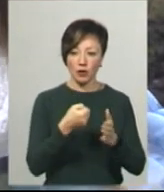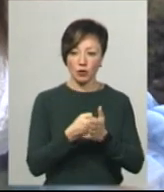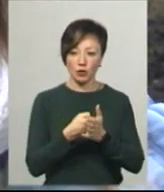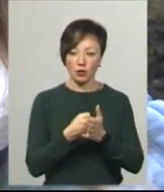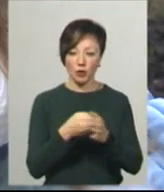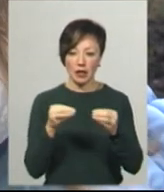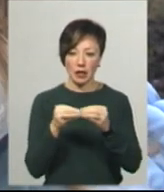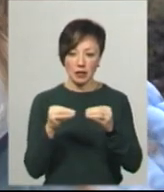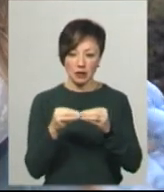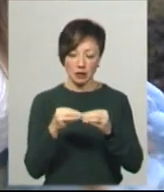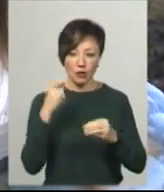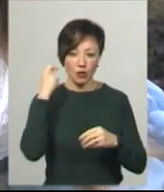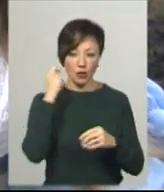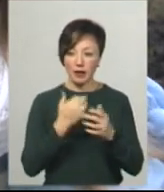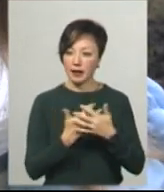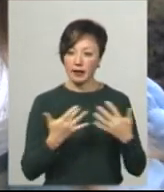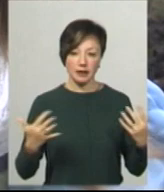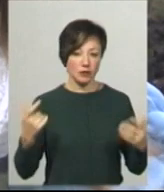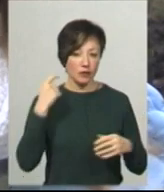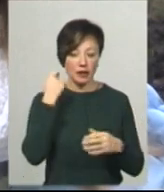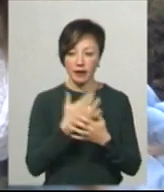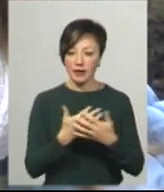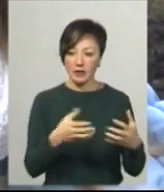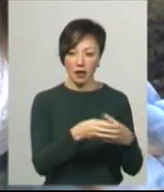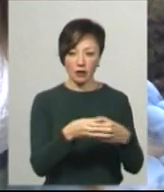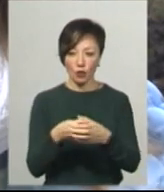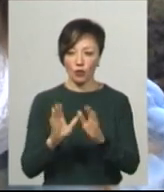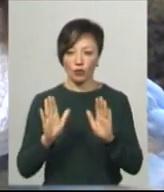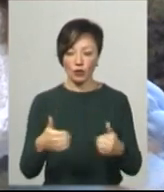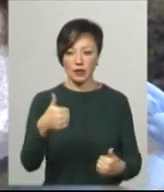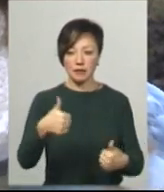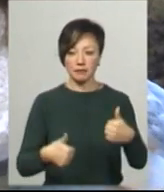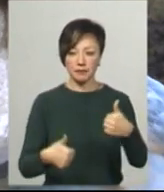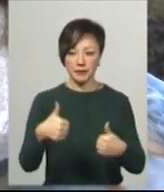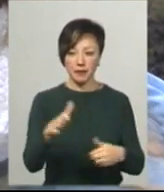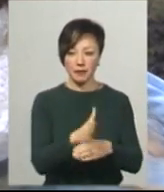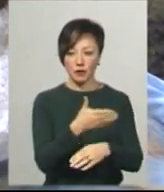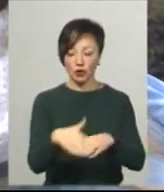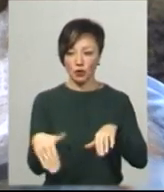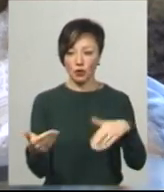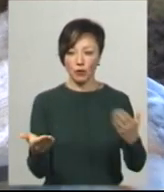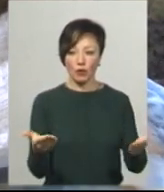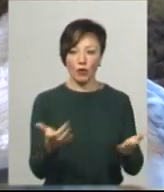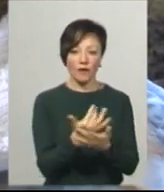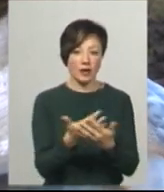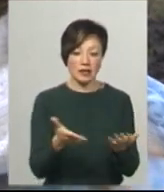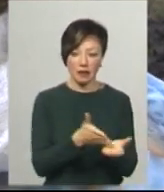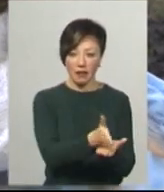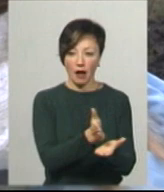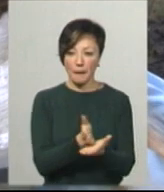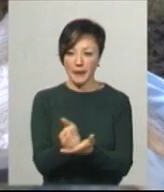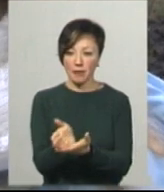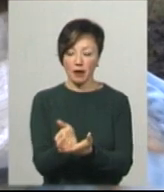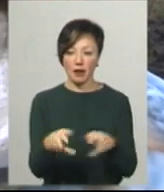10 років, тобто діти різного віку в різних категоріях будуть батлитись між собою в різних напрямках танцювальних.